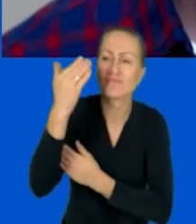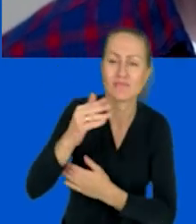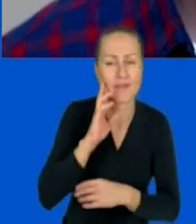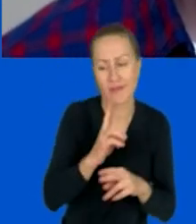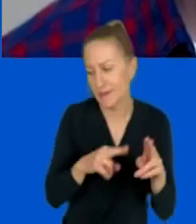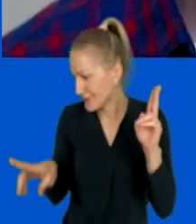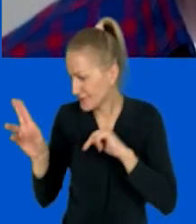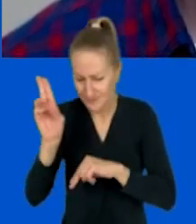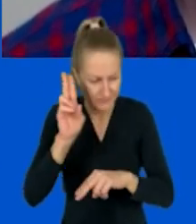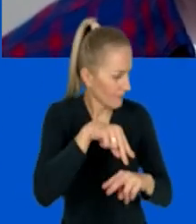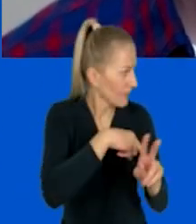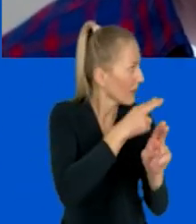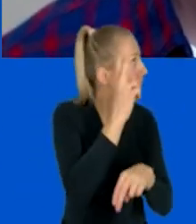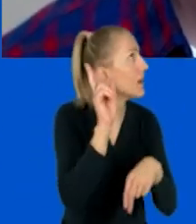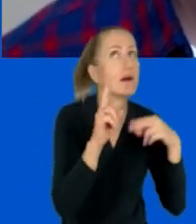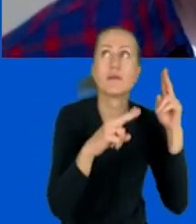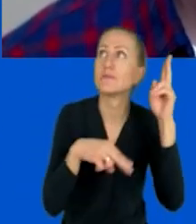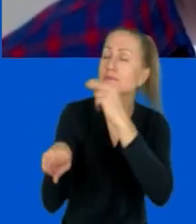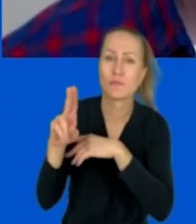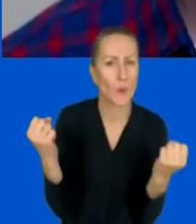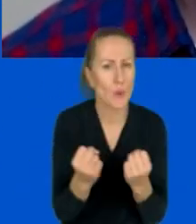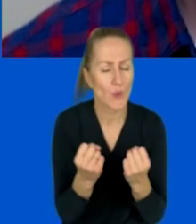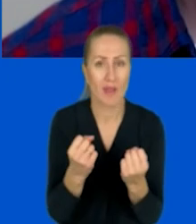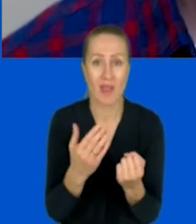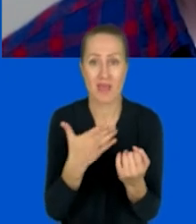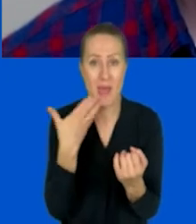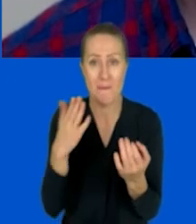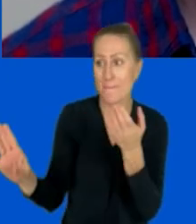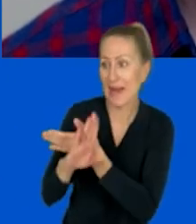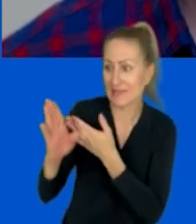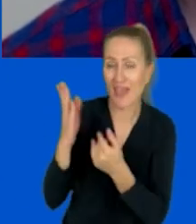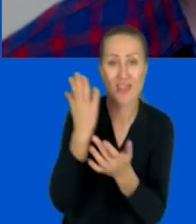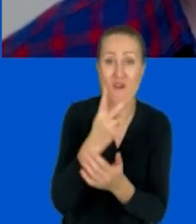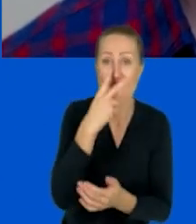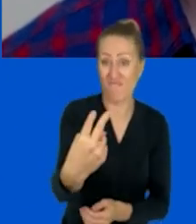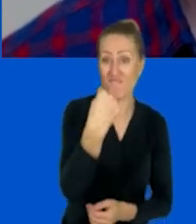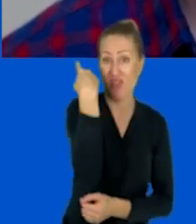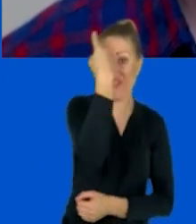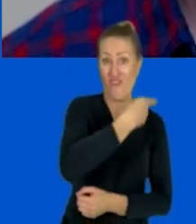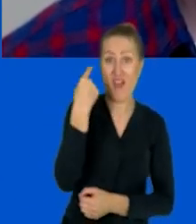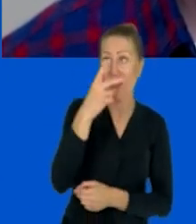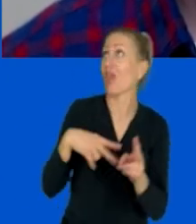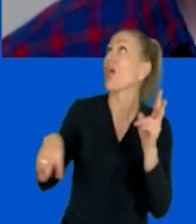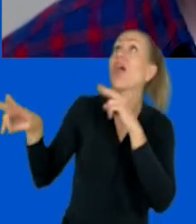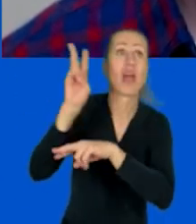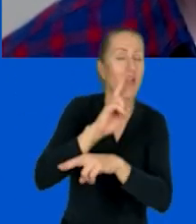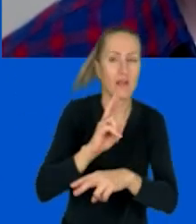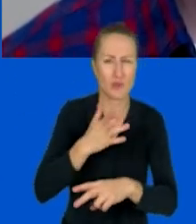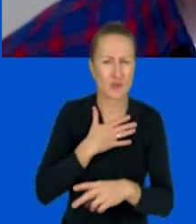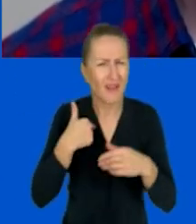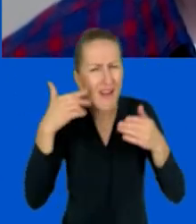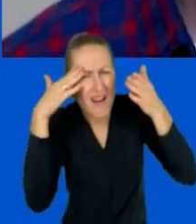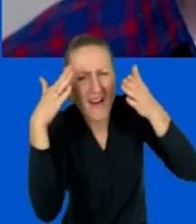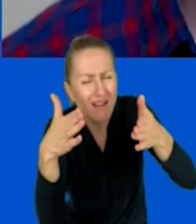gdzieś indziej, no jeżeli oczywiście nie ma na ekranie prezentacji typu twarz, to bardzo mnie to rozprasza i nie jestem w stanie